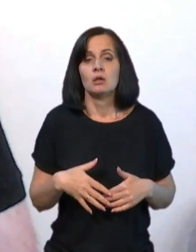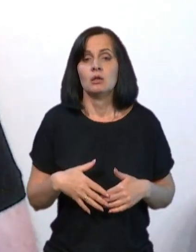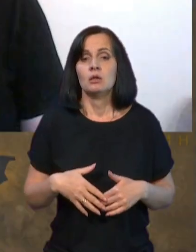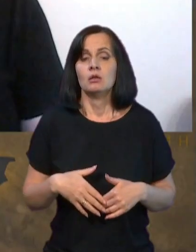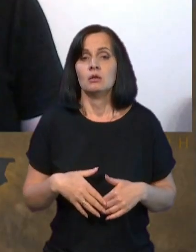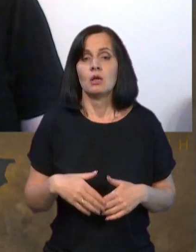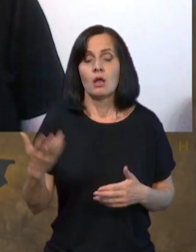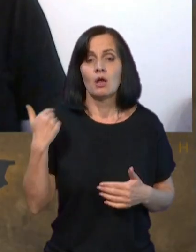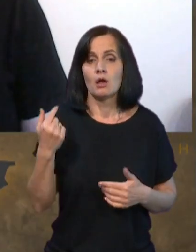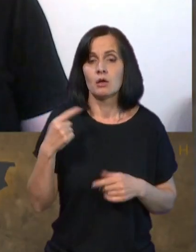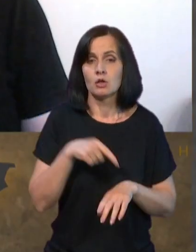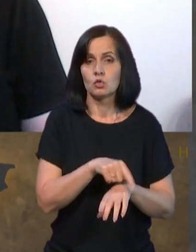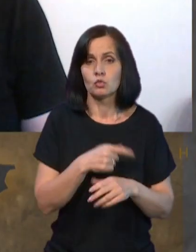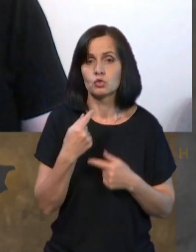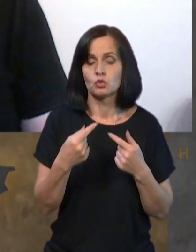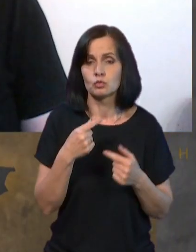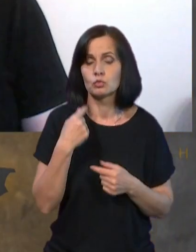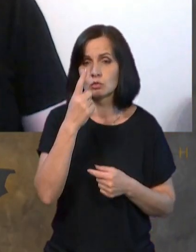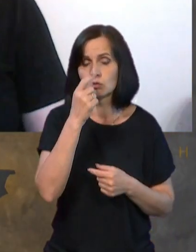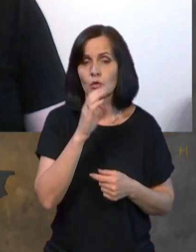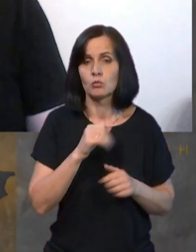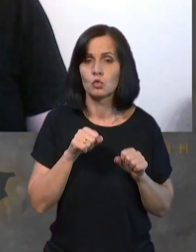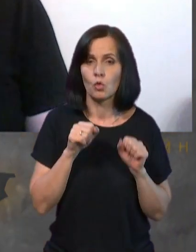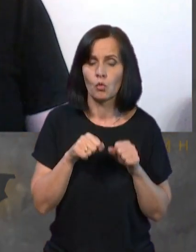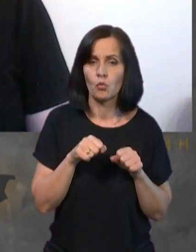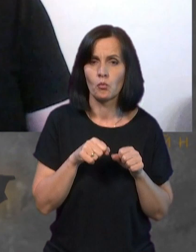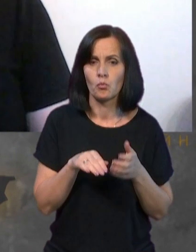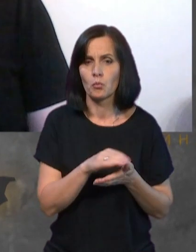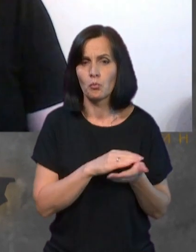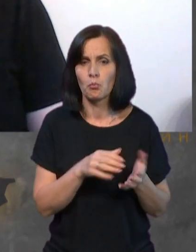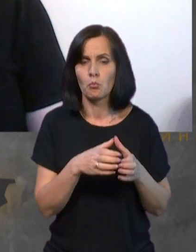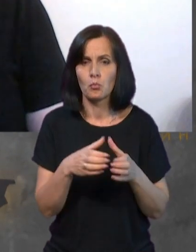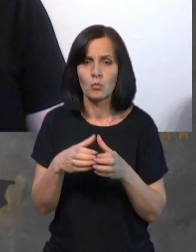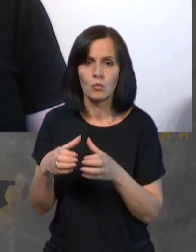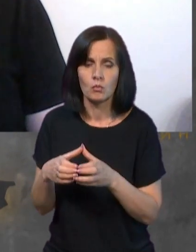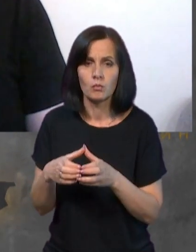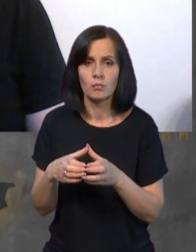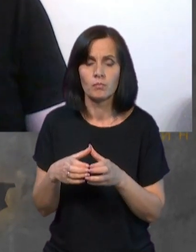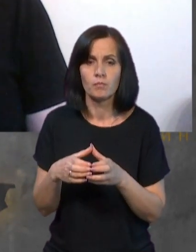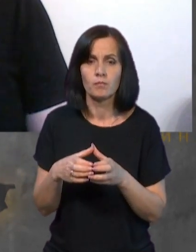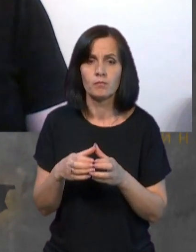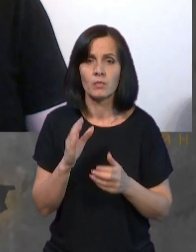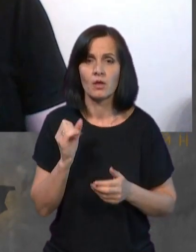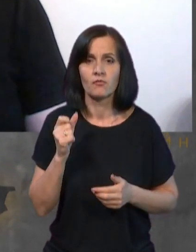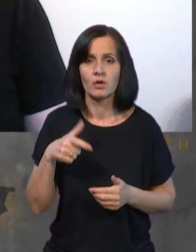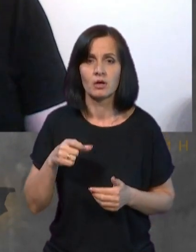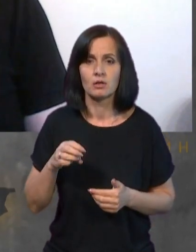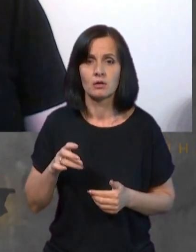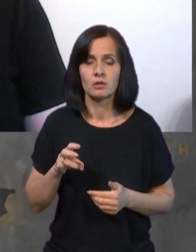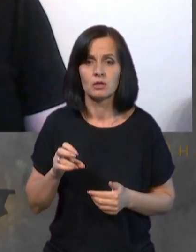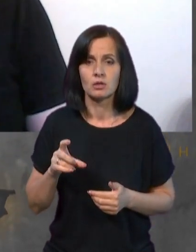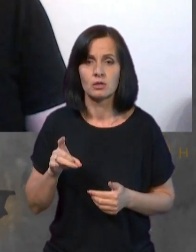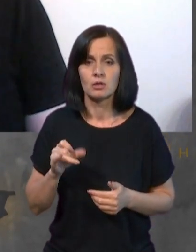в минулій годині обговорювали інформацію про можливе перегрупування підрозділів Вагнера на бахмутському